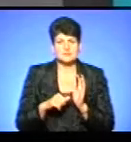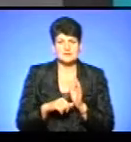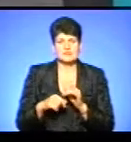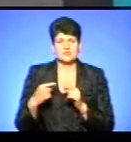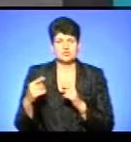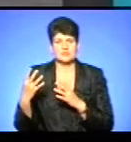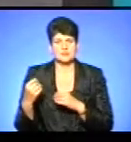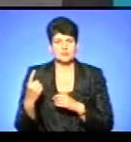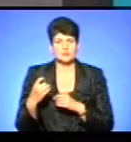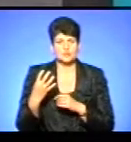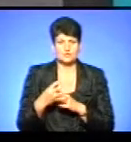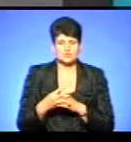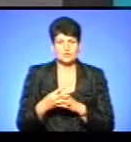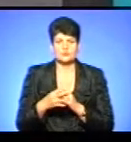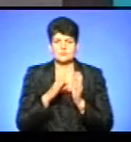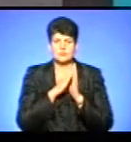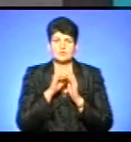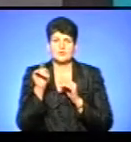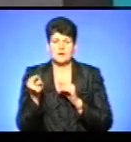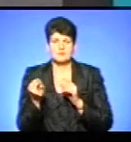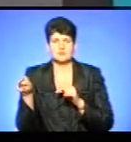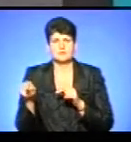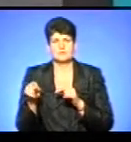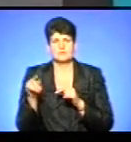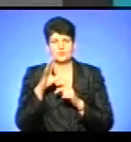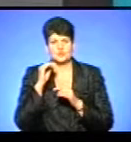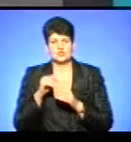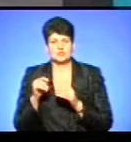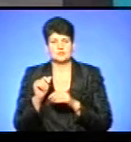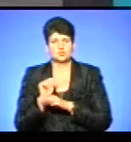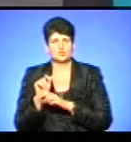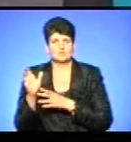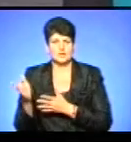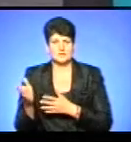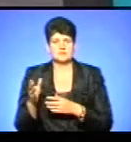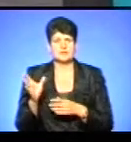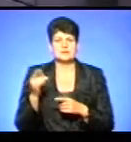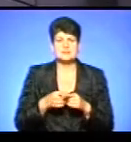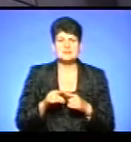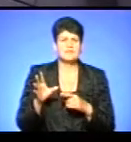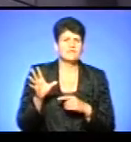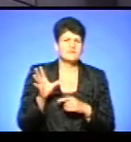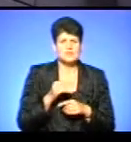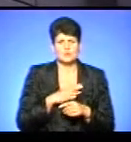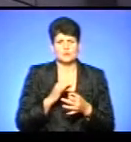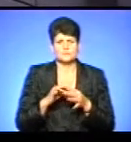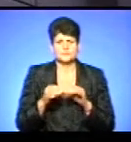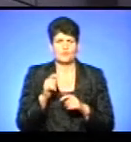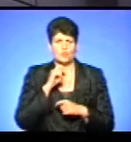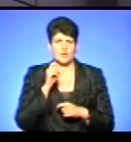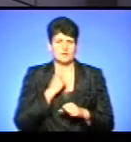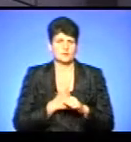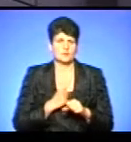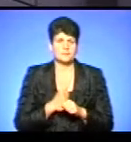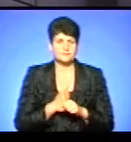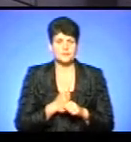140. І там ночуємо в цьому кемпінгу, в тому кемпінгу, там на стоянках. Це все в Україні було зроблено. Ми бачили перший